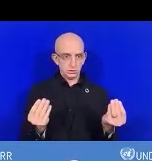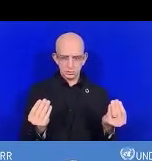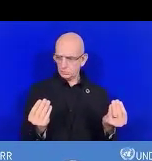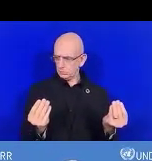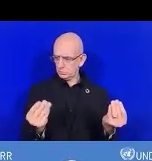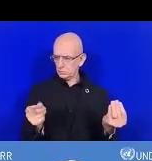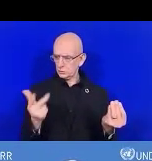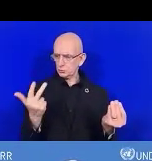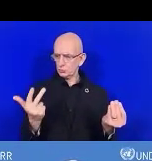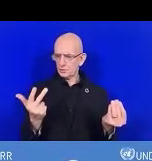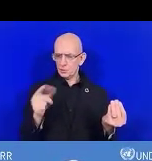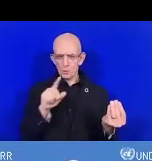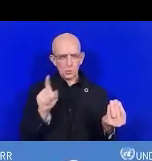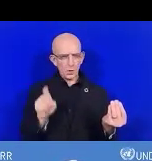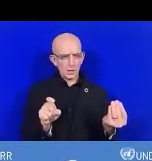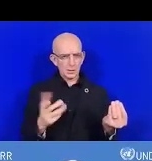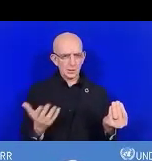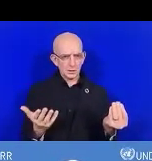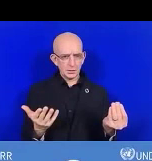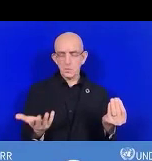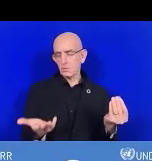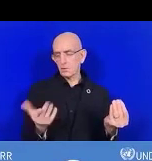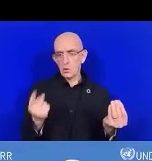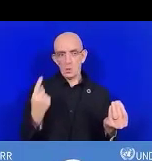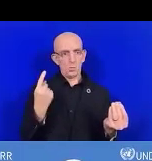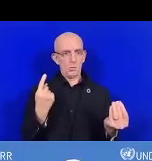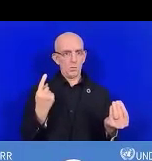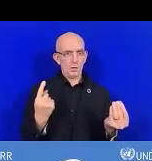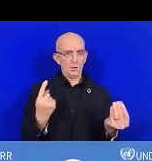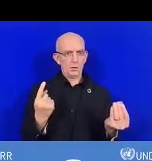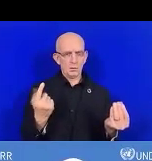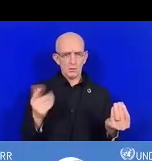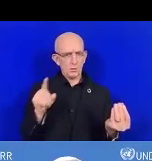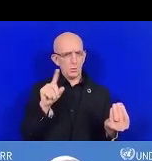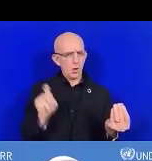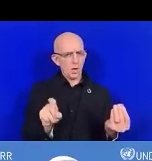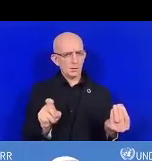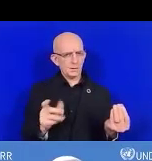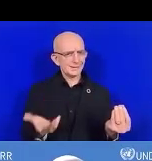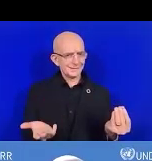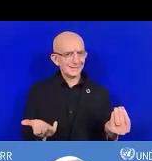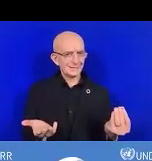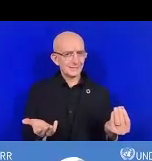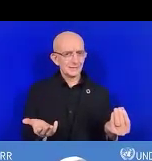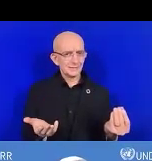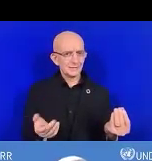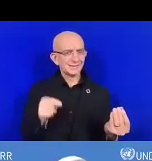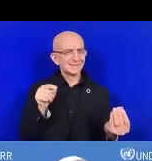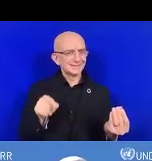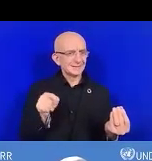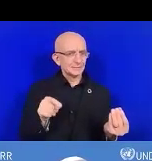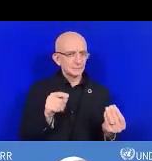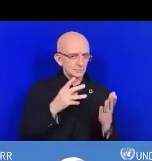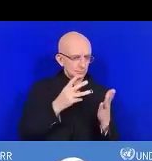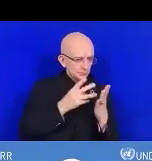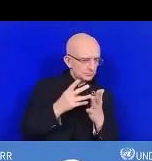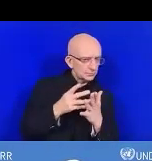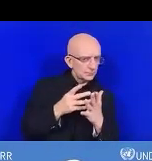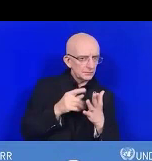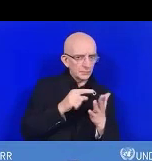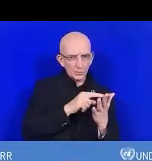permettre de comprendre le contexte de pourquoi est-ce que vous avez reçu une note de 1 ou 3.